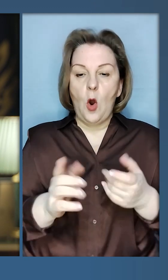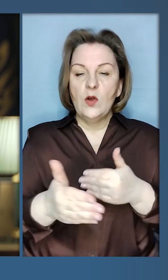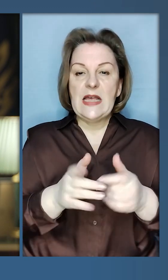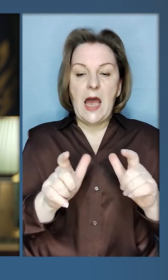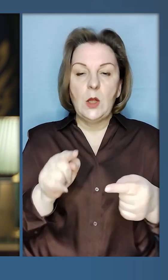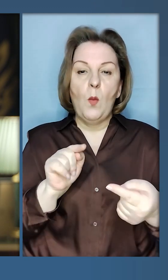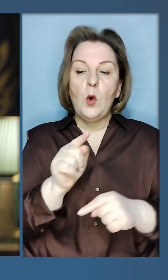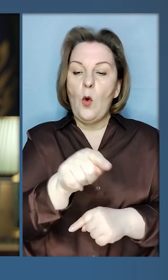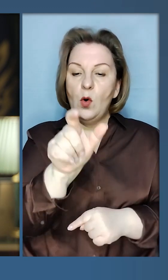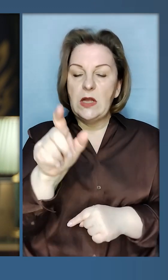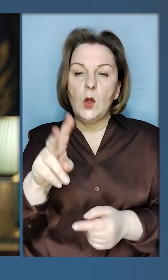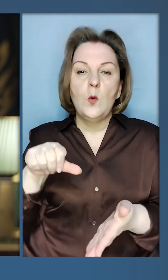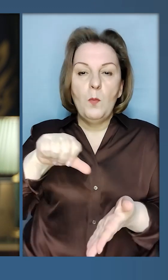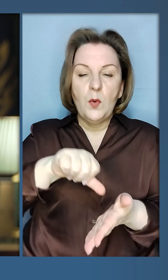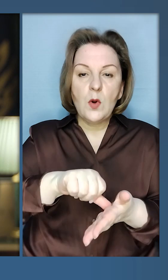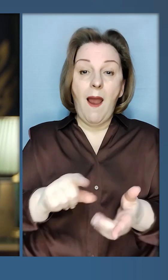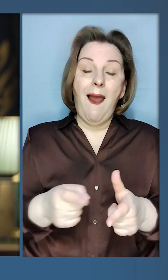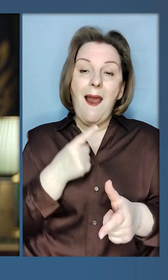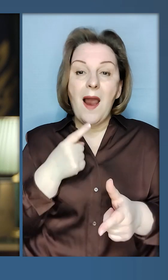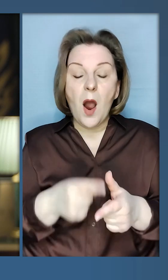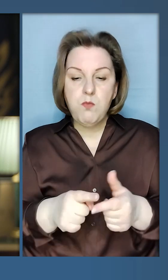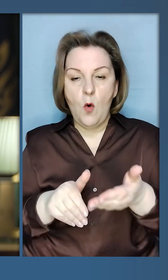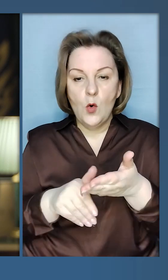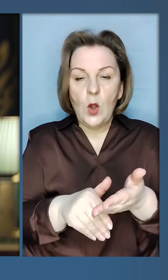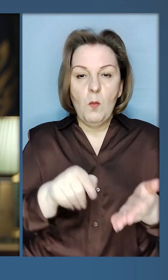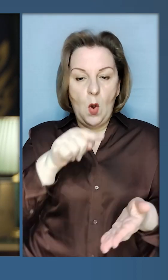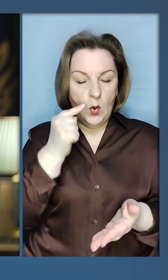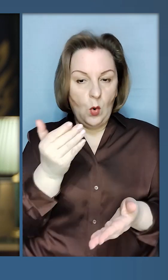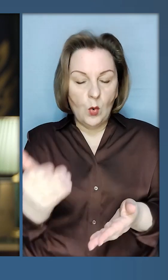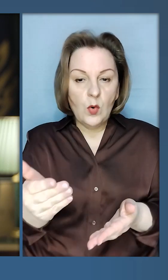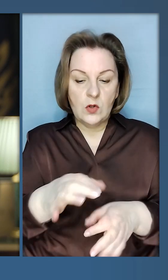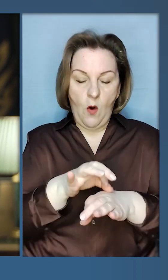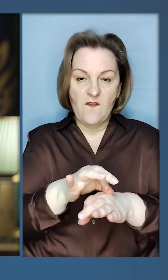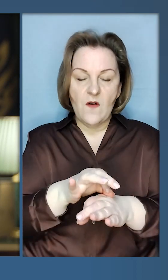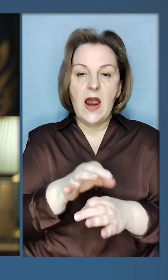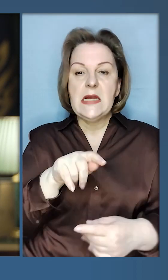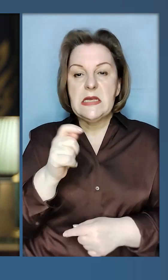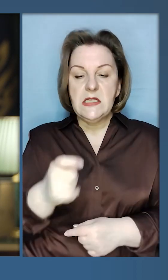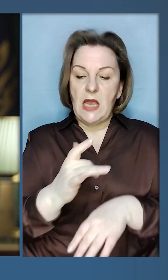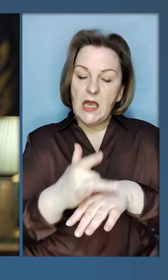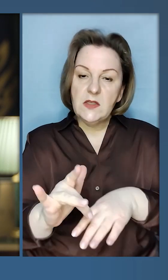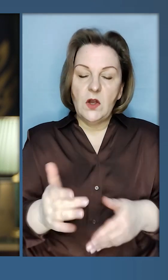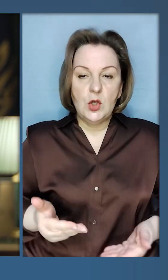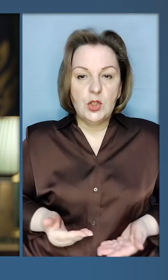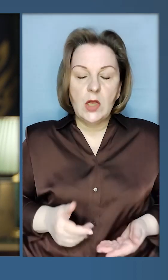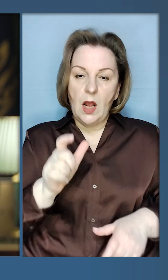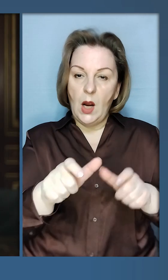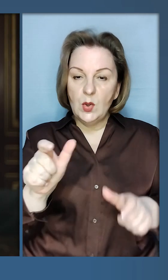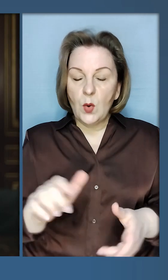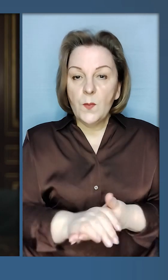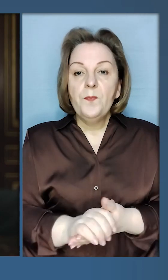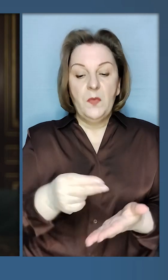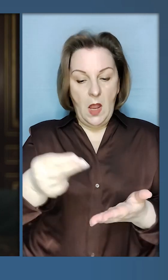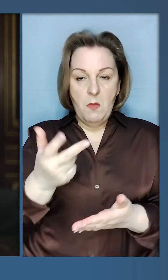держави щодо санкцій проти тих, хто причетний або допомагає Росії вести війну і знищувати життя